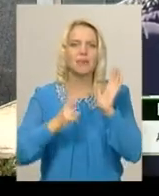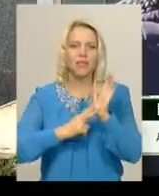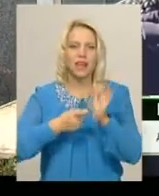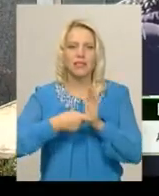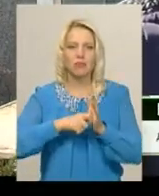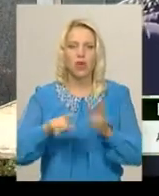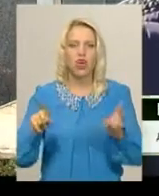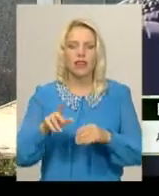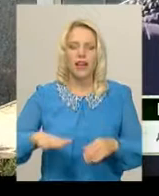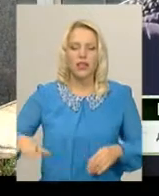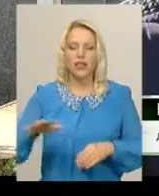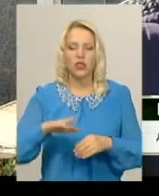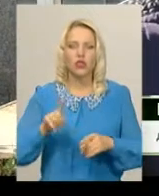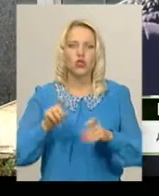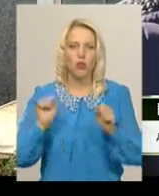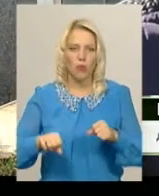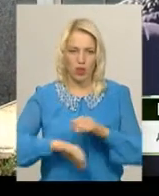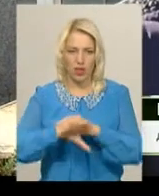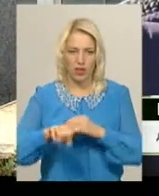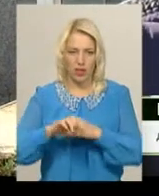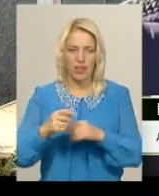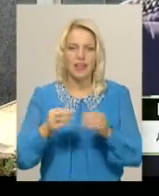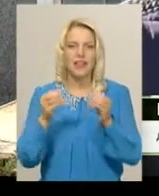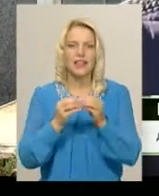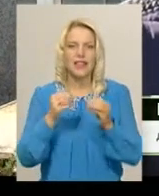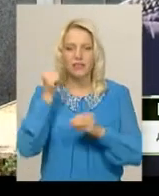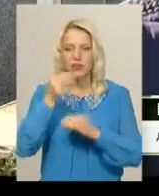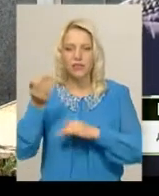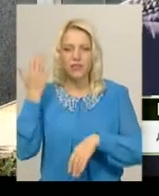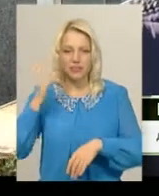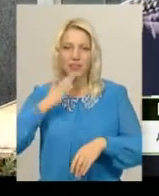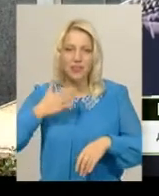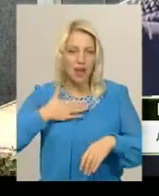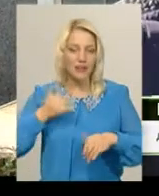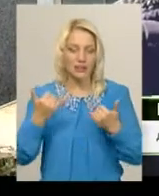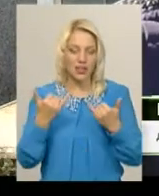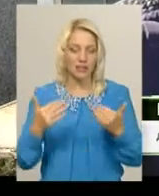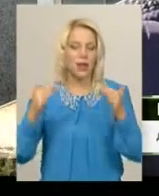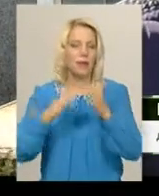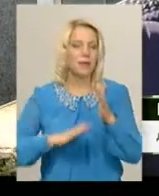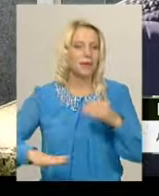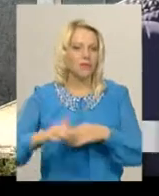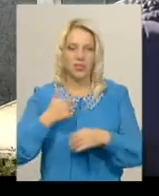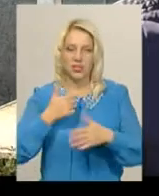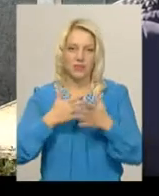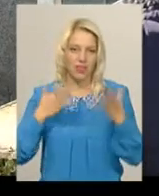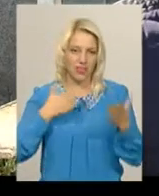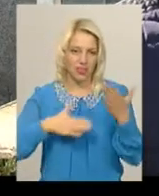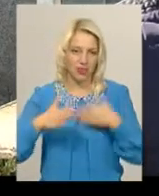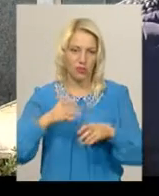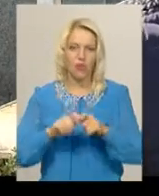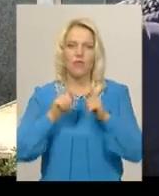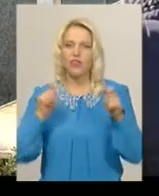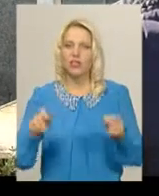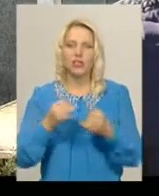вкрасити, то вкрасили 10-9 років назад. Тому наші приміщення, які сьогодні є, я з великим задоволенням відкрию